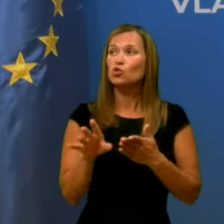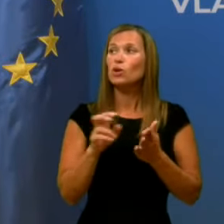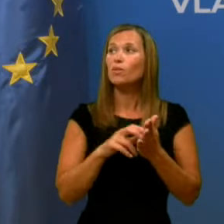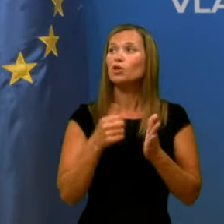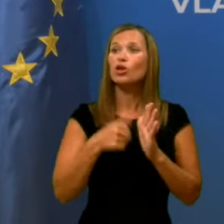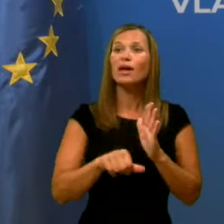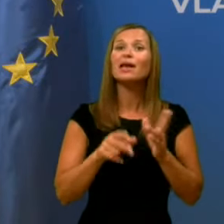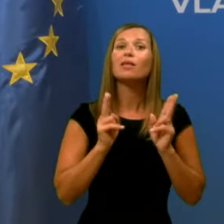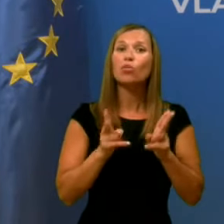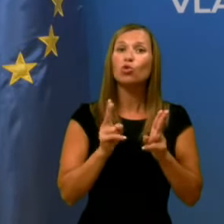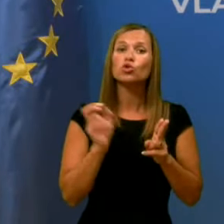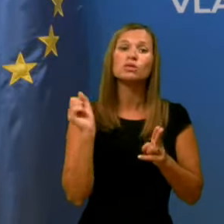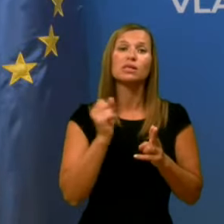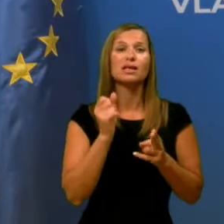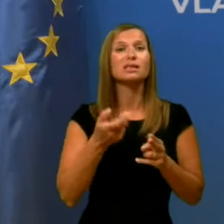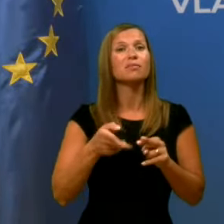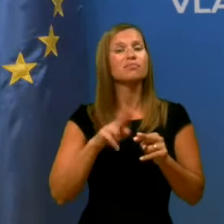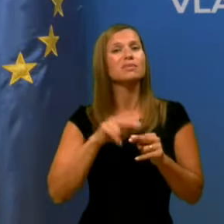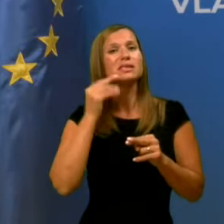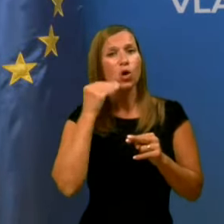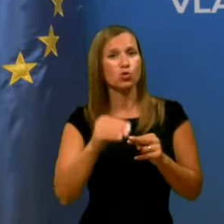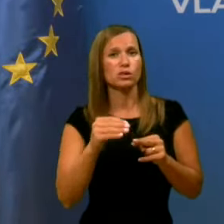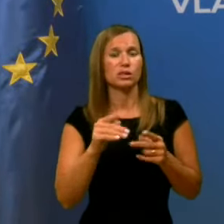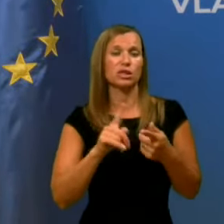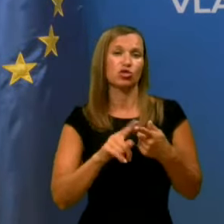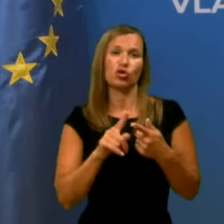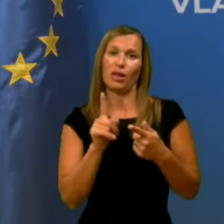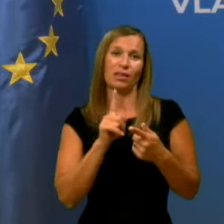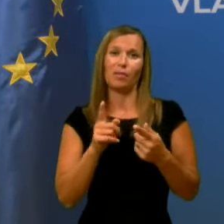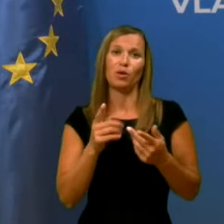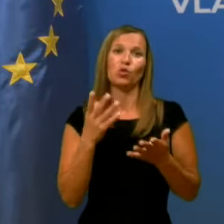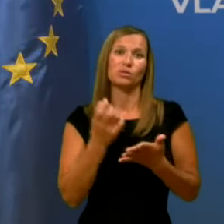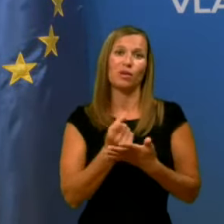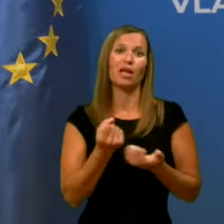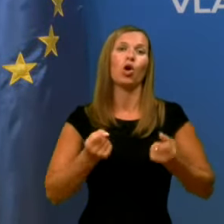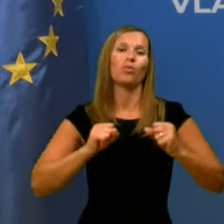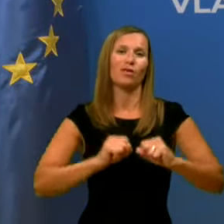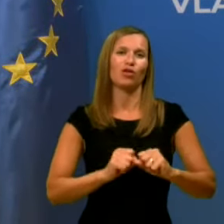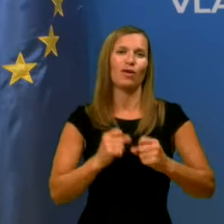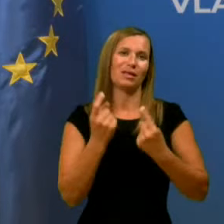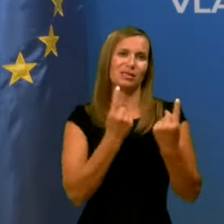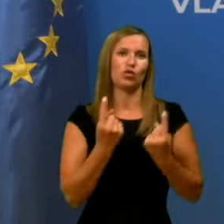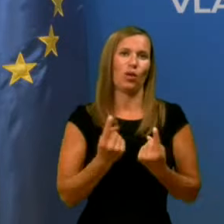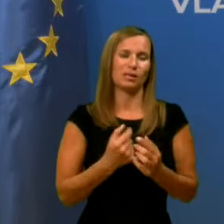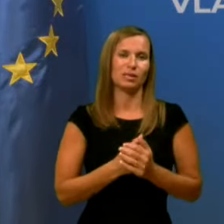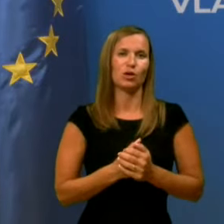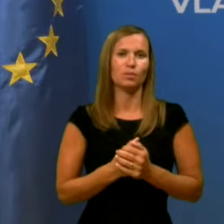možnosti, da se zaostri, vkoliko ne bi uspeli obvladovat situacija tam.